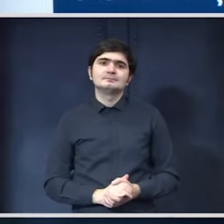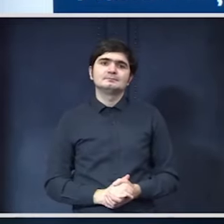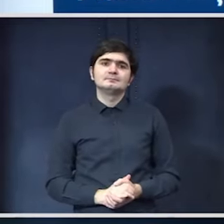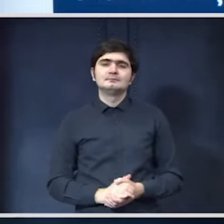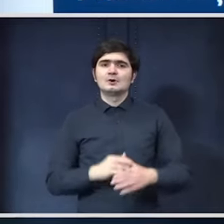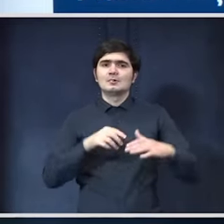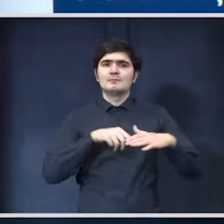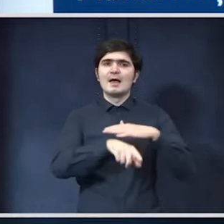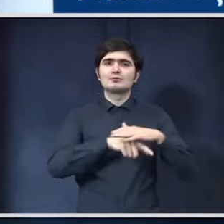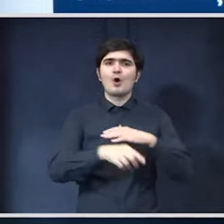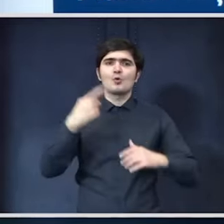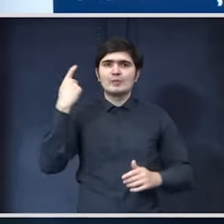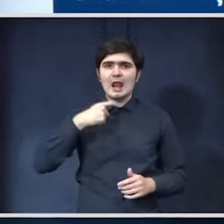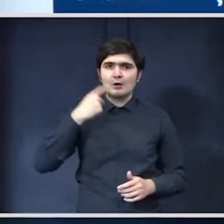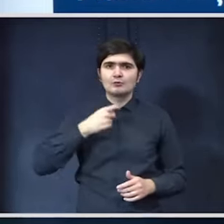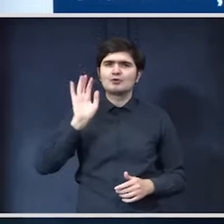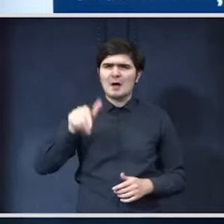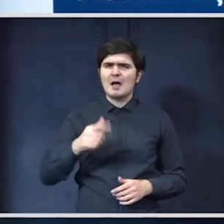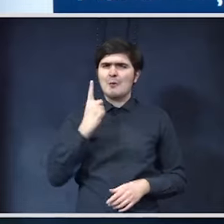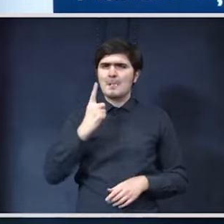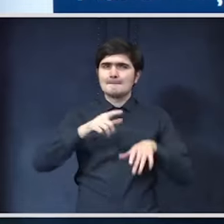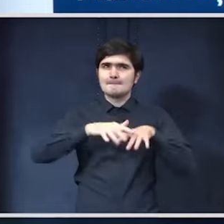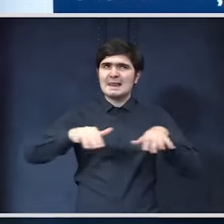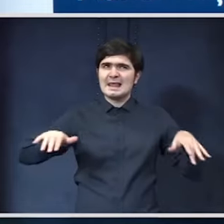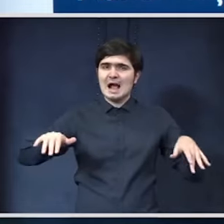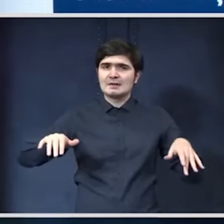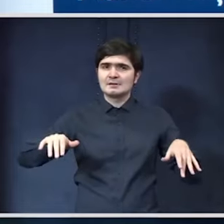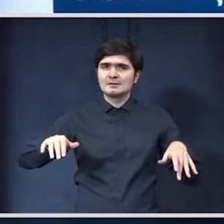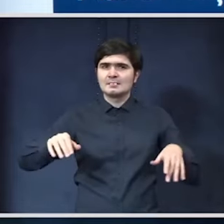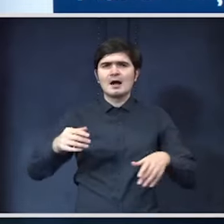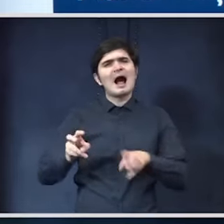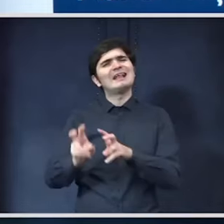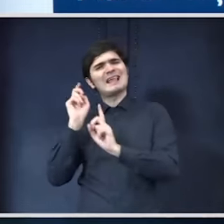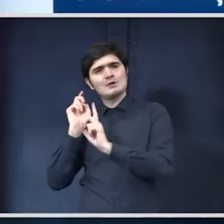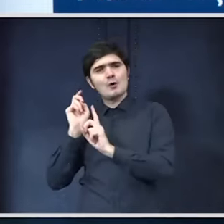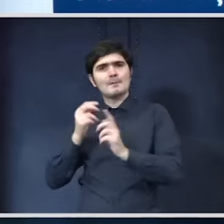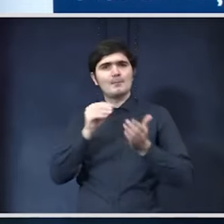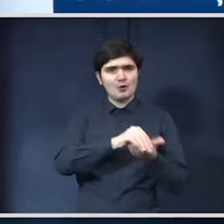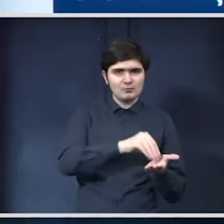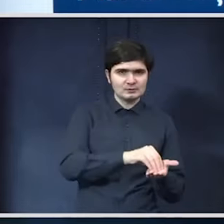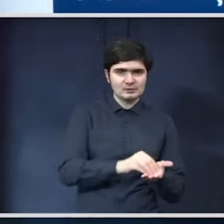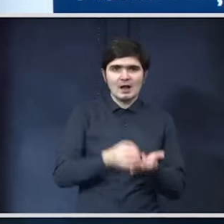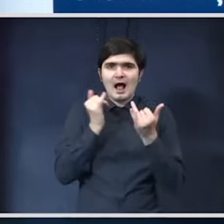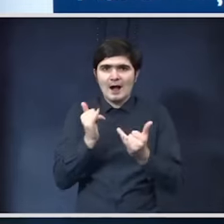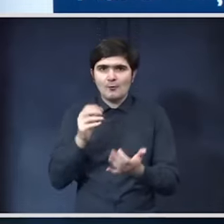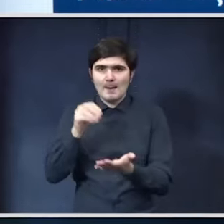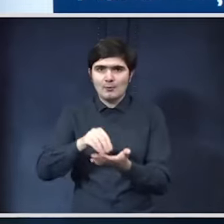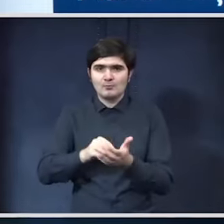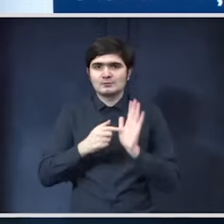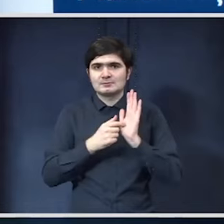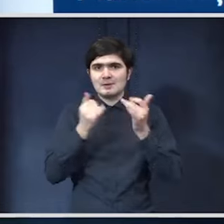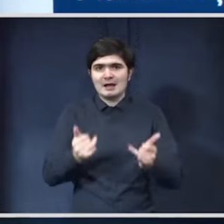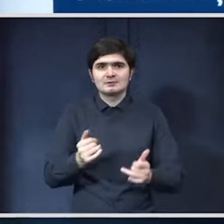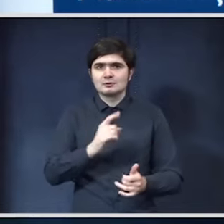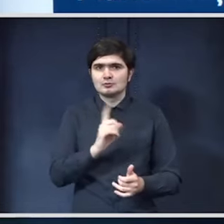Metroul de la Cluj avea un miliard în versiunea anterioară în versiunea pe care o prezentăm astăzi